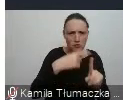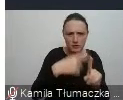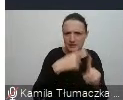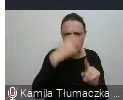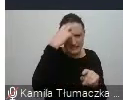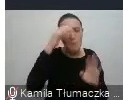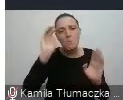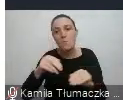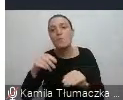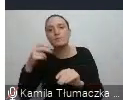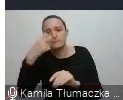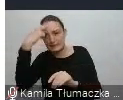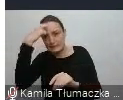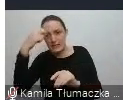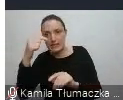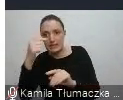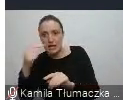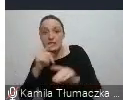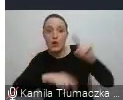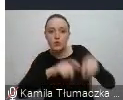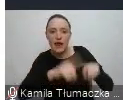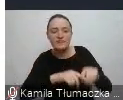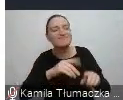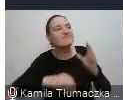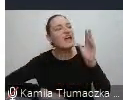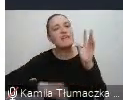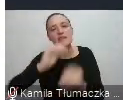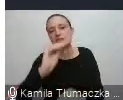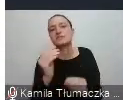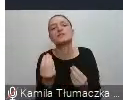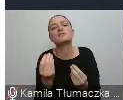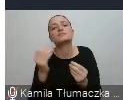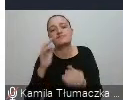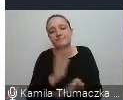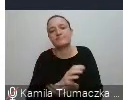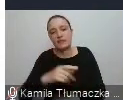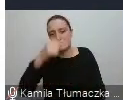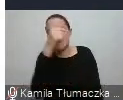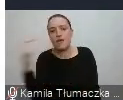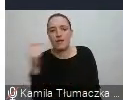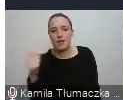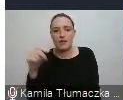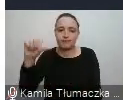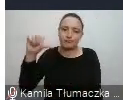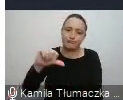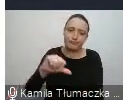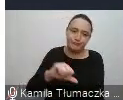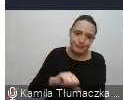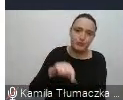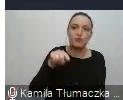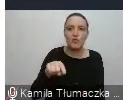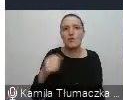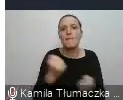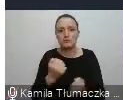negatywne, przepraszam, neutralne, ale najczęściej oczywiście występują w formie negatywnej i ten jest najbardziej